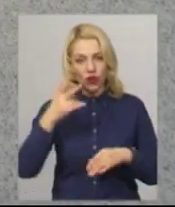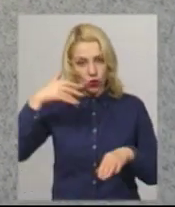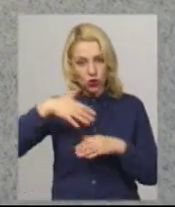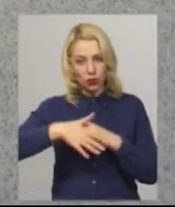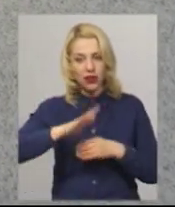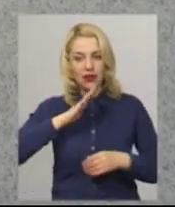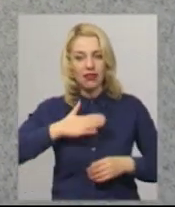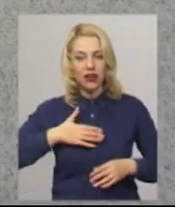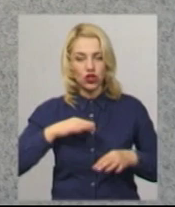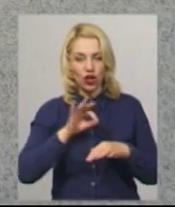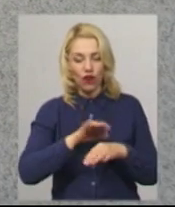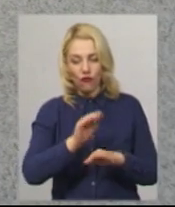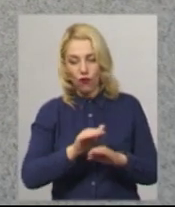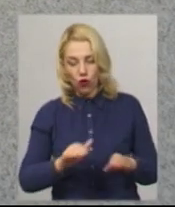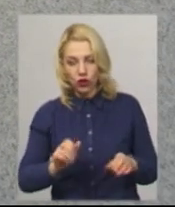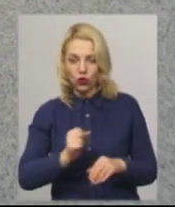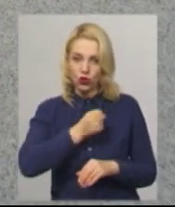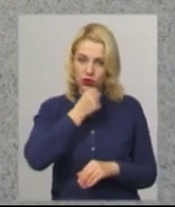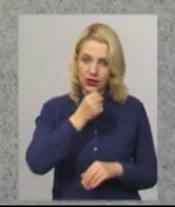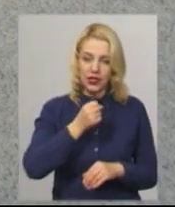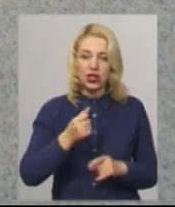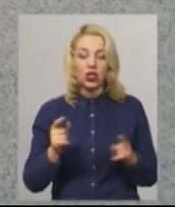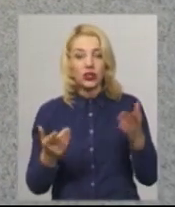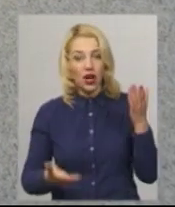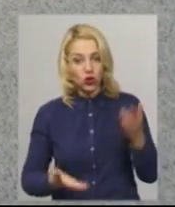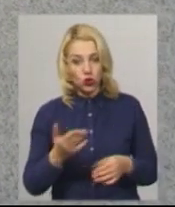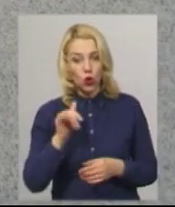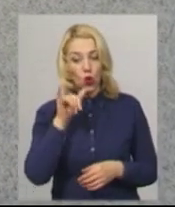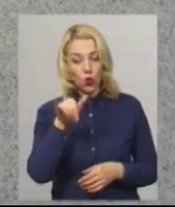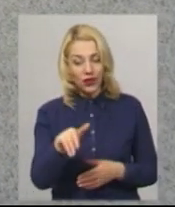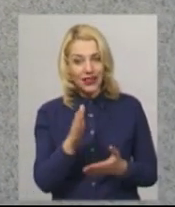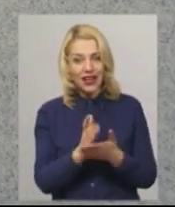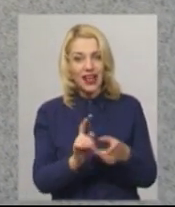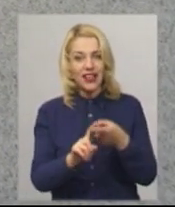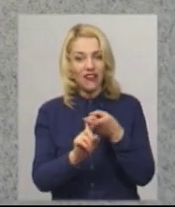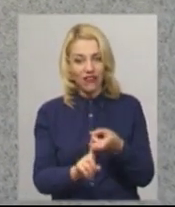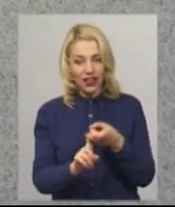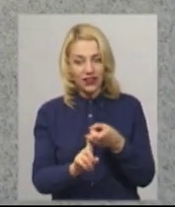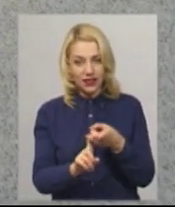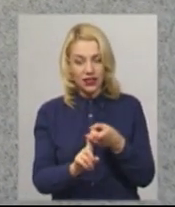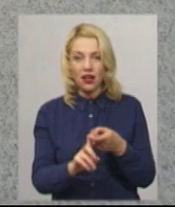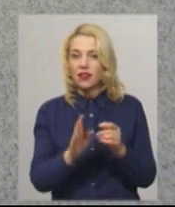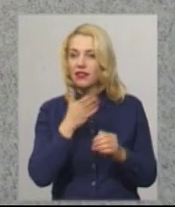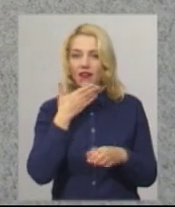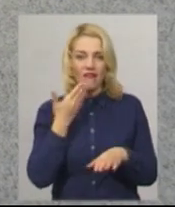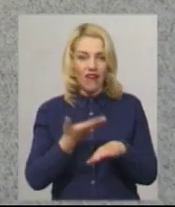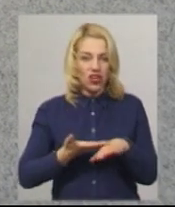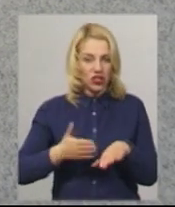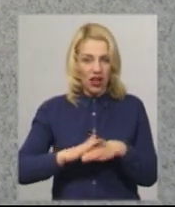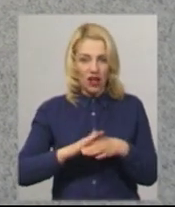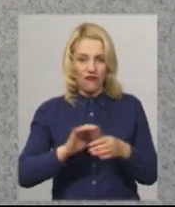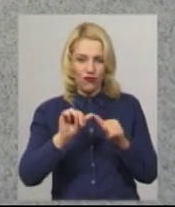наші хворі, як маленькі, так і дорослі, що якщо в них інфекція перебігає у неважкій формі,